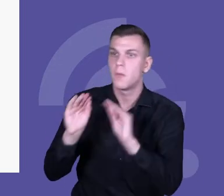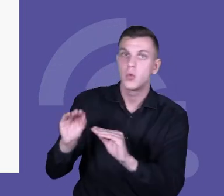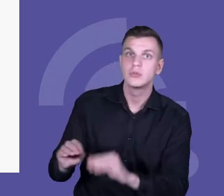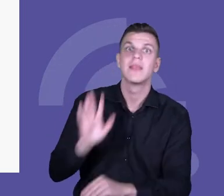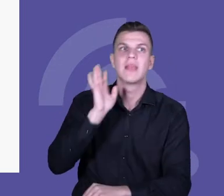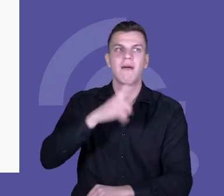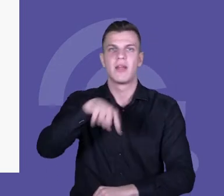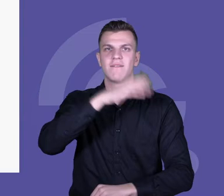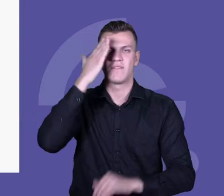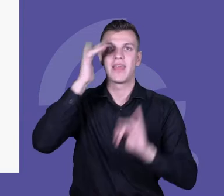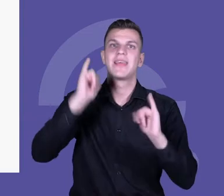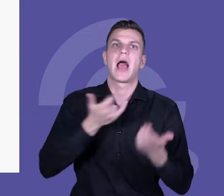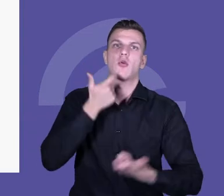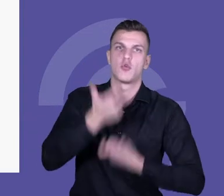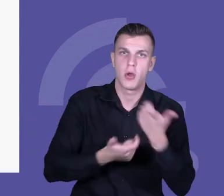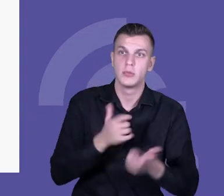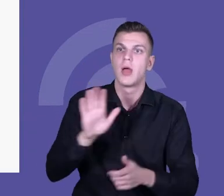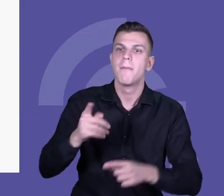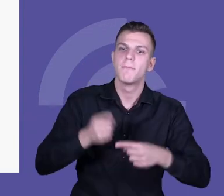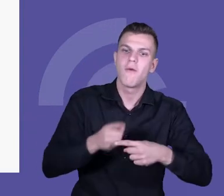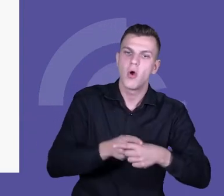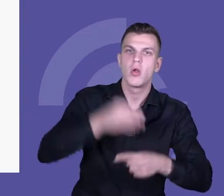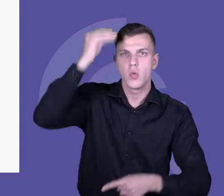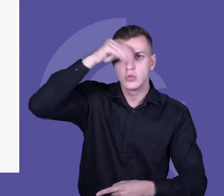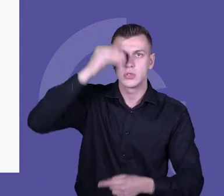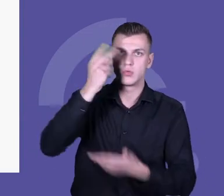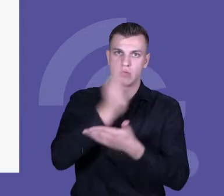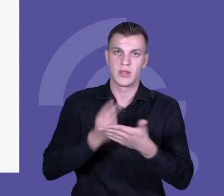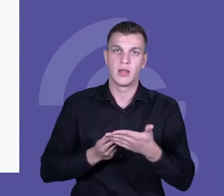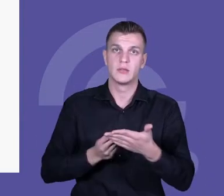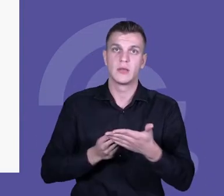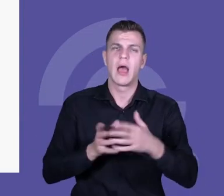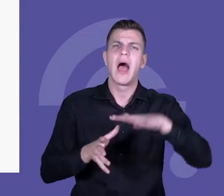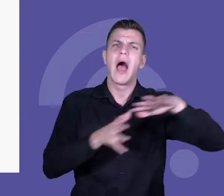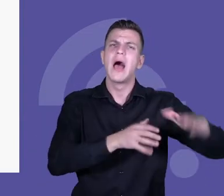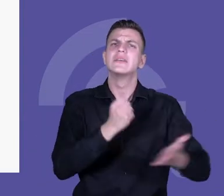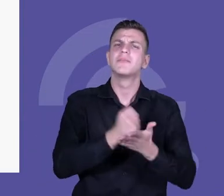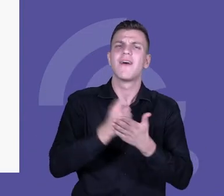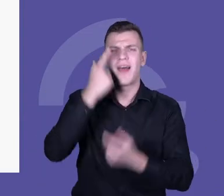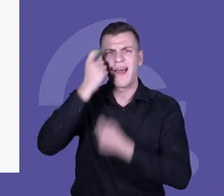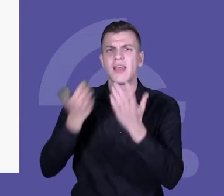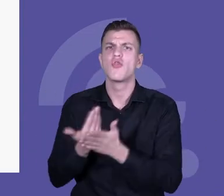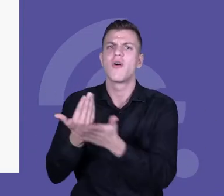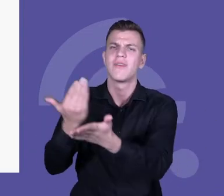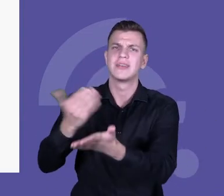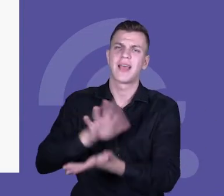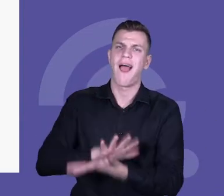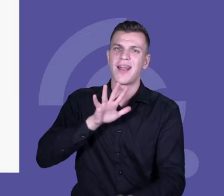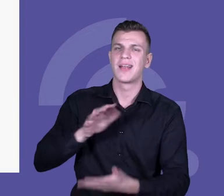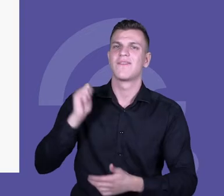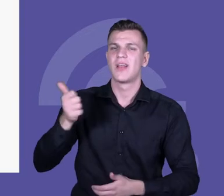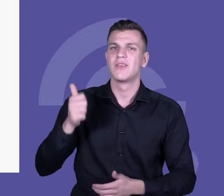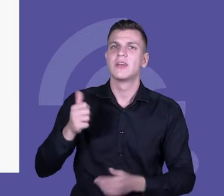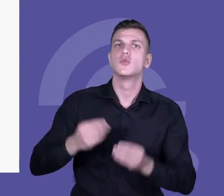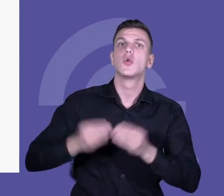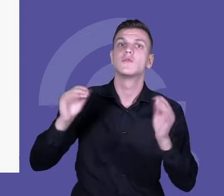kompetencji. A z takiego powodu, jak zaczynamy się zajmować kompetencjami przyszłości, kompetencjami proinnowacyjnymi, to próbujemy ich uczyć w zupełnie inny sposób. I